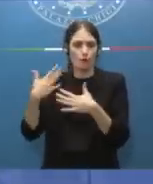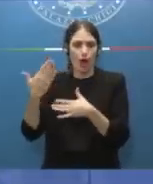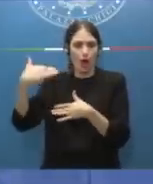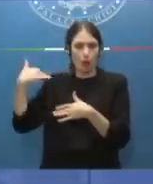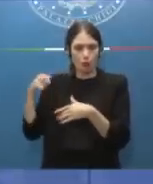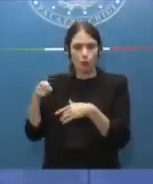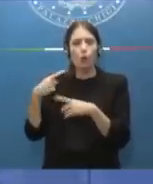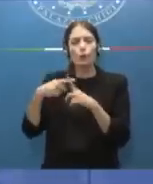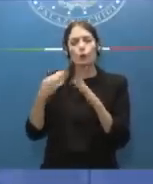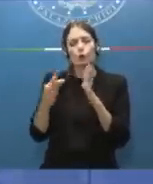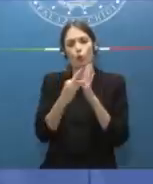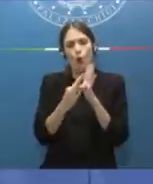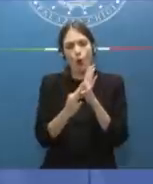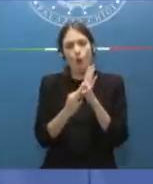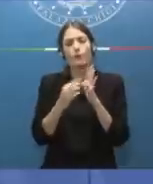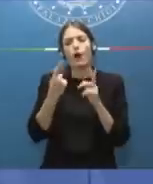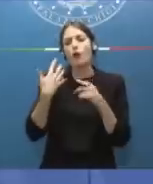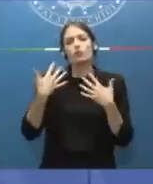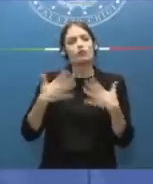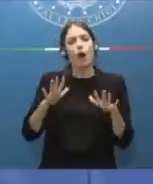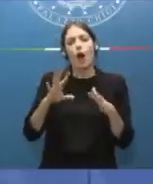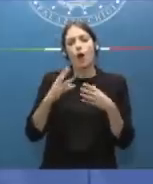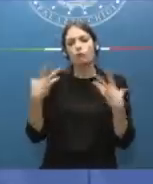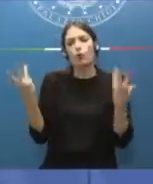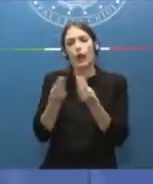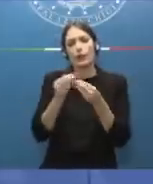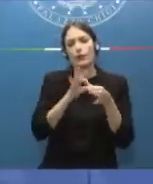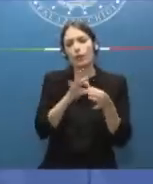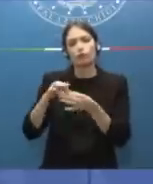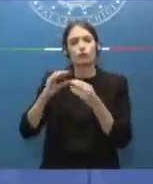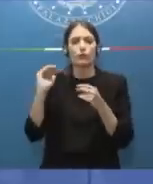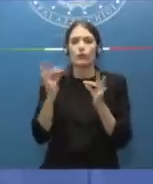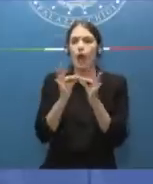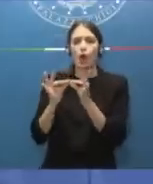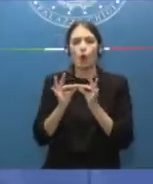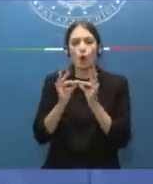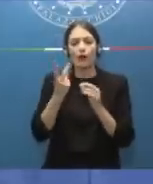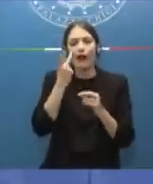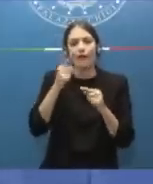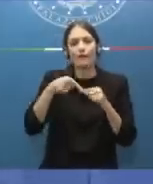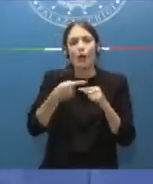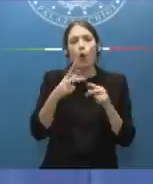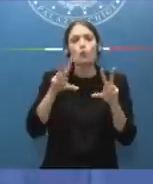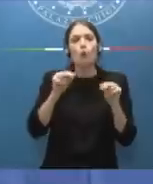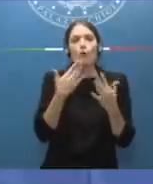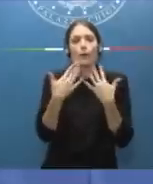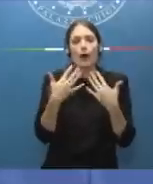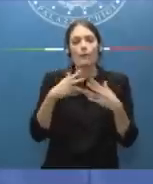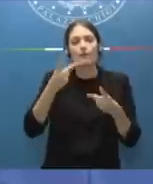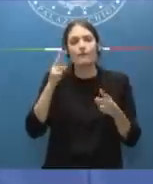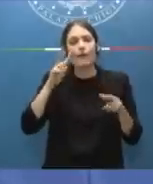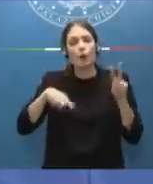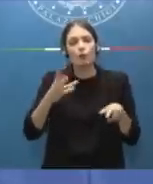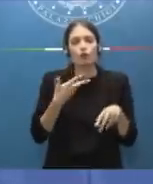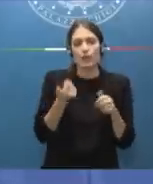avuto, come dicevamo, l'unanimità del consenso, poi si vedrà in sede di conversione se il nuovo Parlamento valuterà, ovviamente, delle modifiche in questo